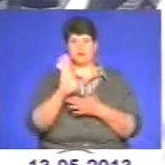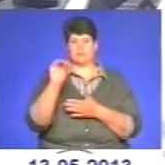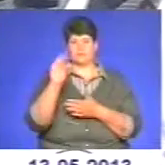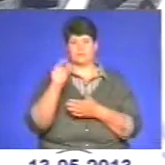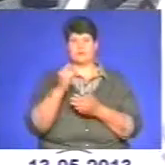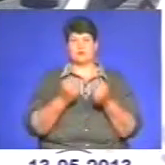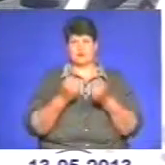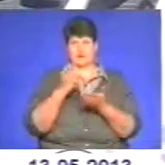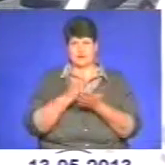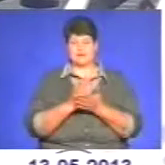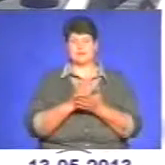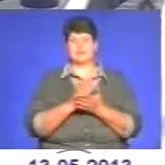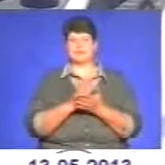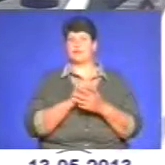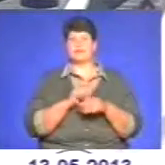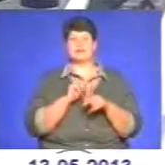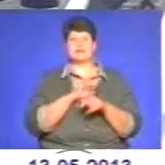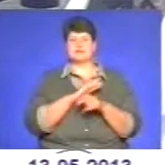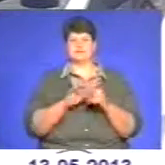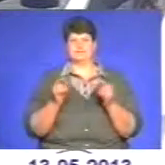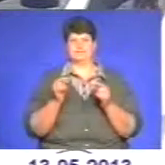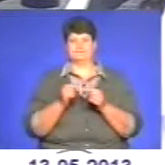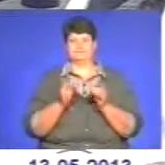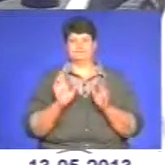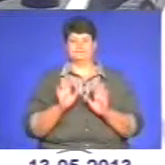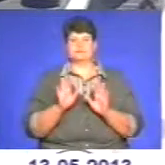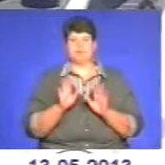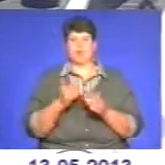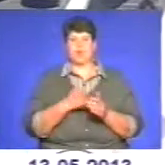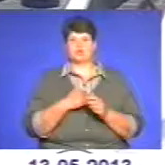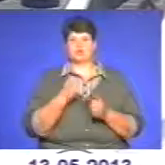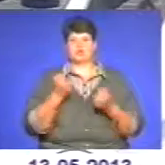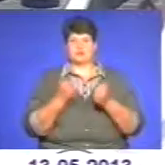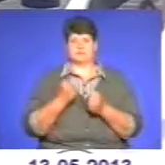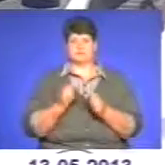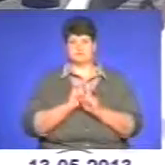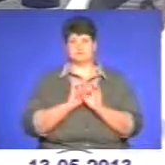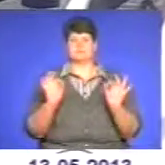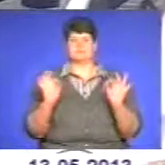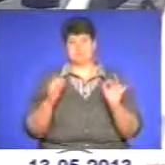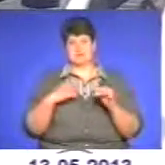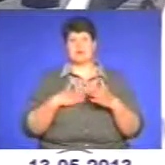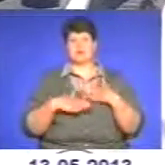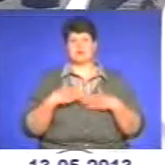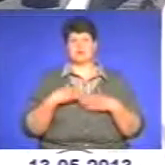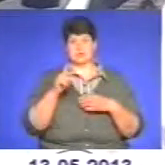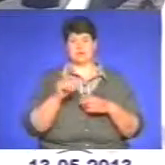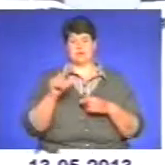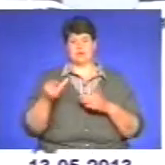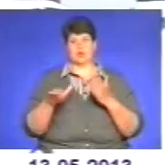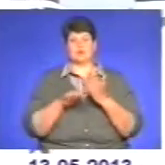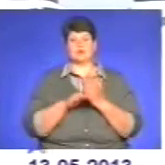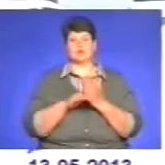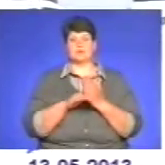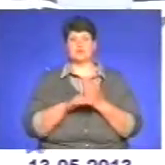водія, але почуваються невпевнено. І хочуть керувати майстерним автомобілем, то ми з радістю таким людям допоможемо.